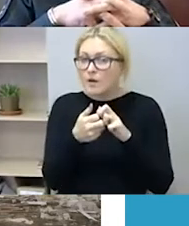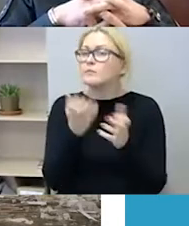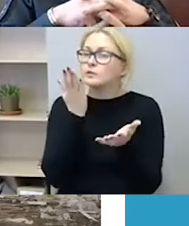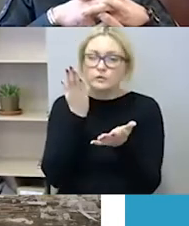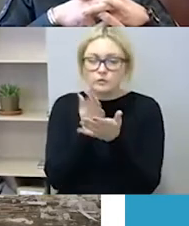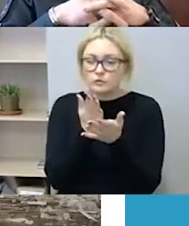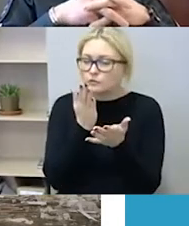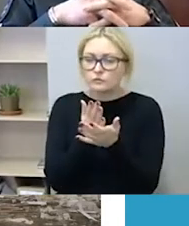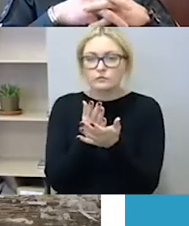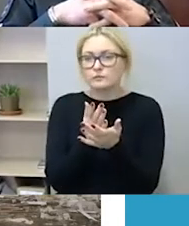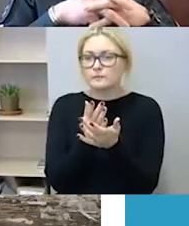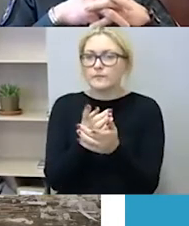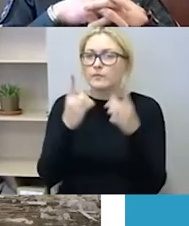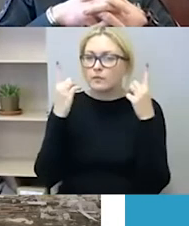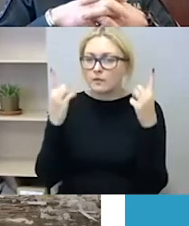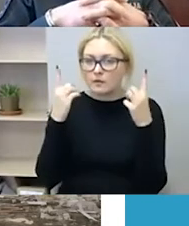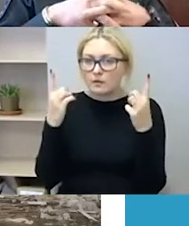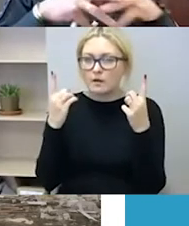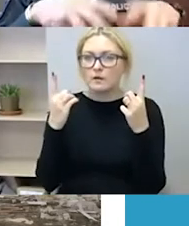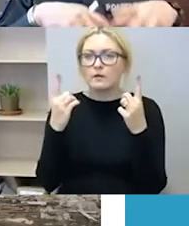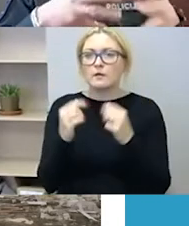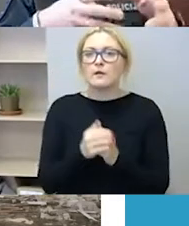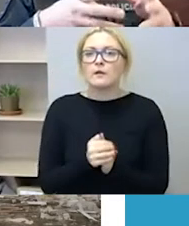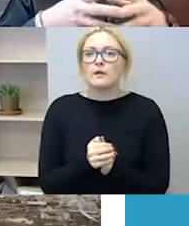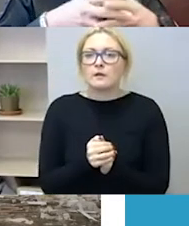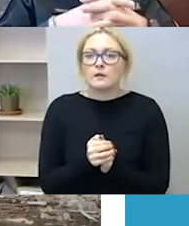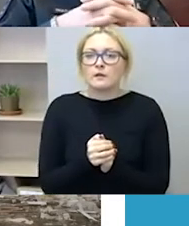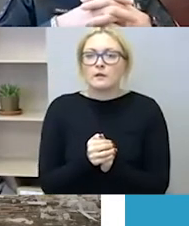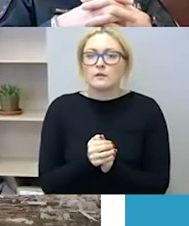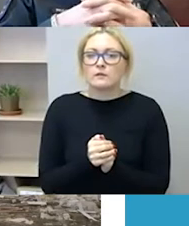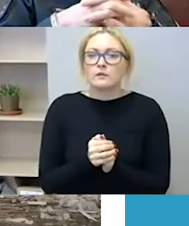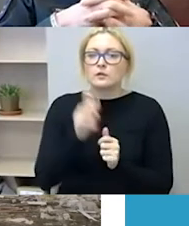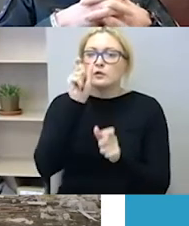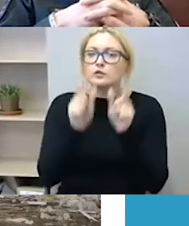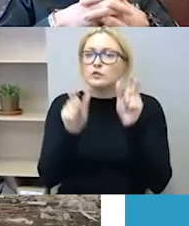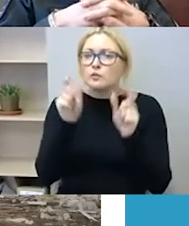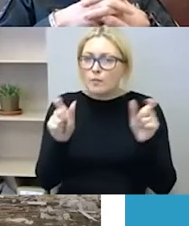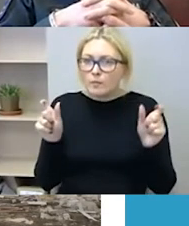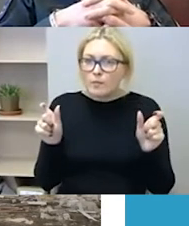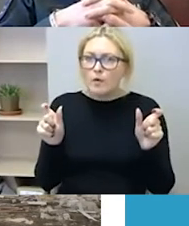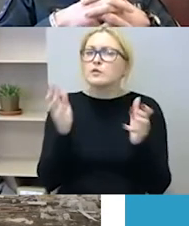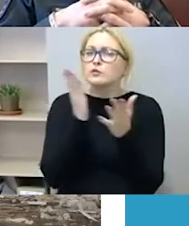ir tokios nusikaltimuose, netgi kartais ir žmonės mums praneša apie tos nusikaltimus, bet